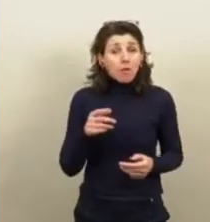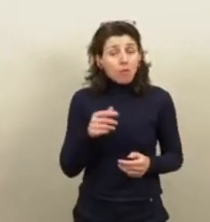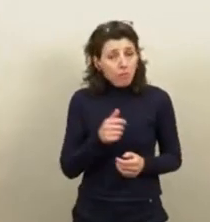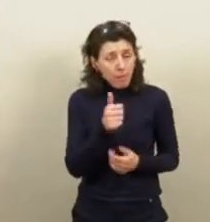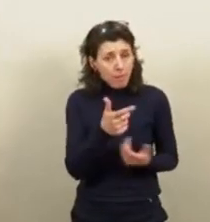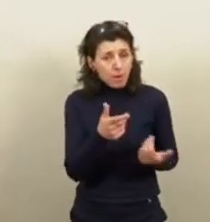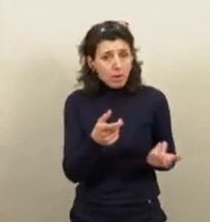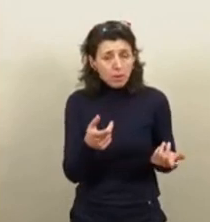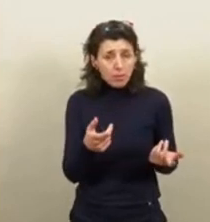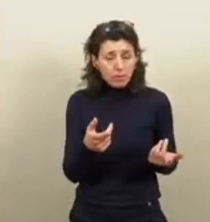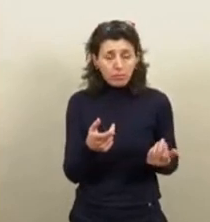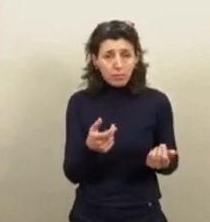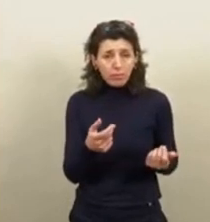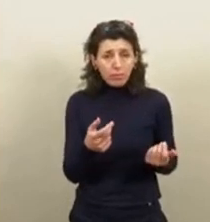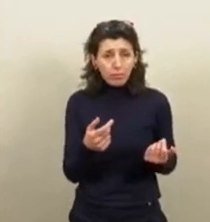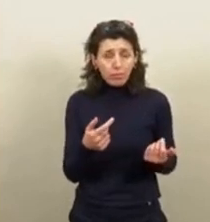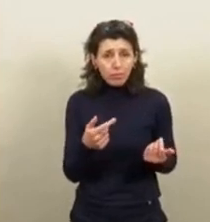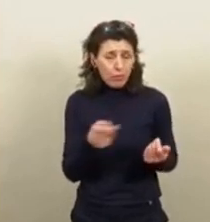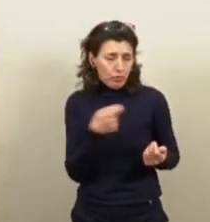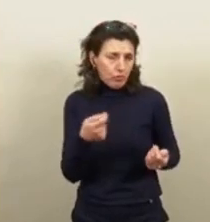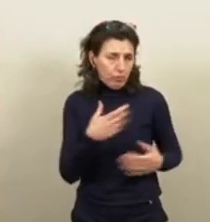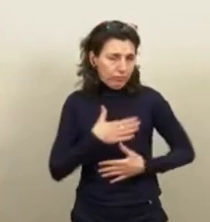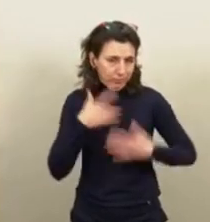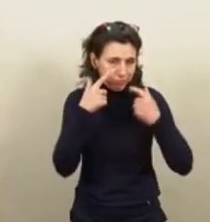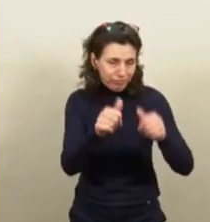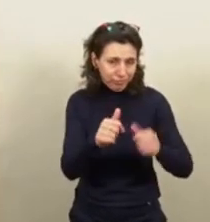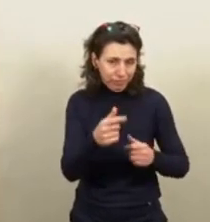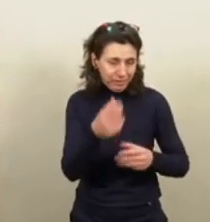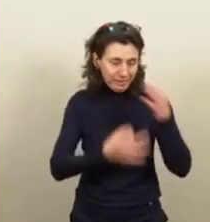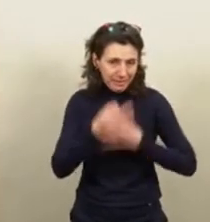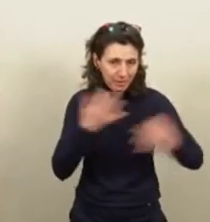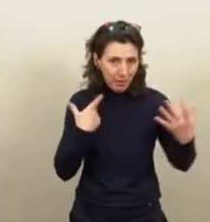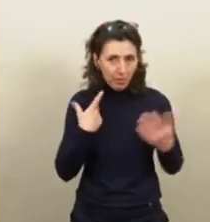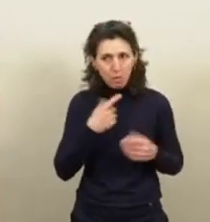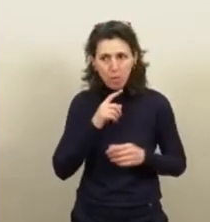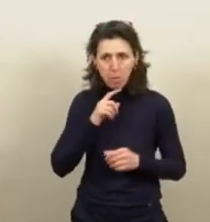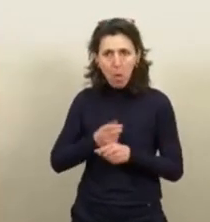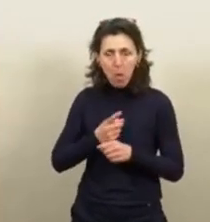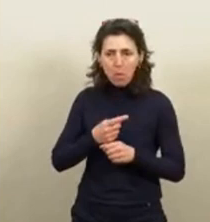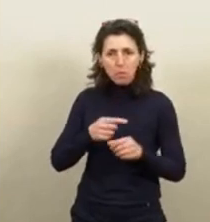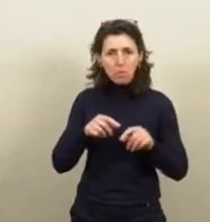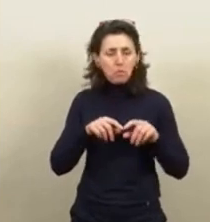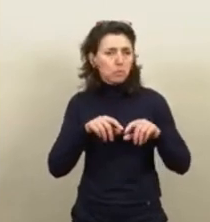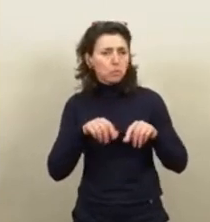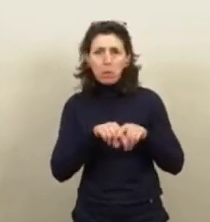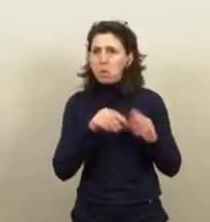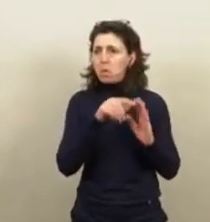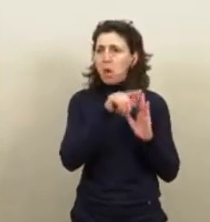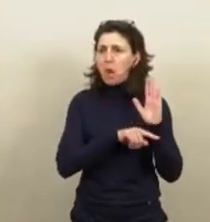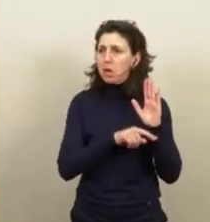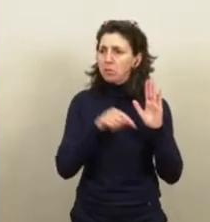avec un plaisir évident, ce qui ressemble au mandat impératif qui est illégal.